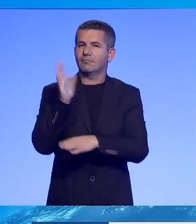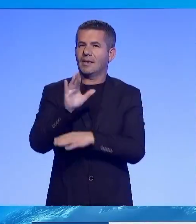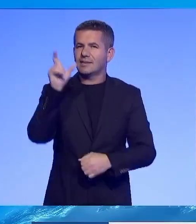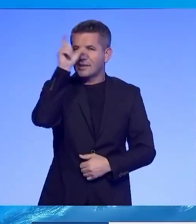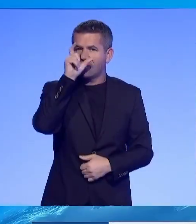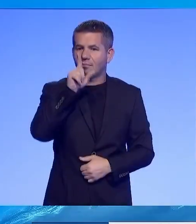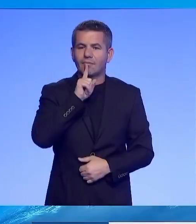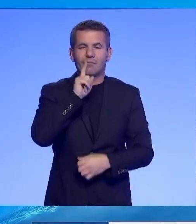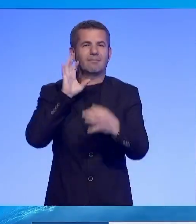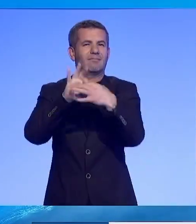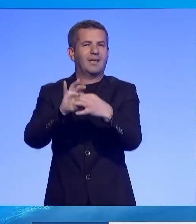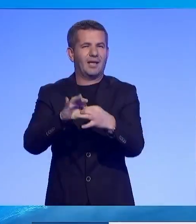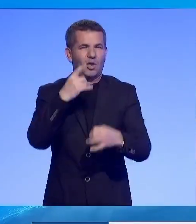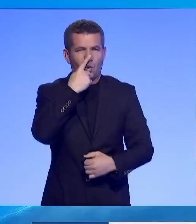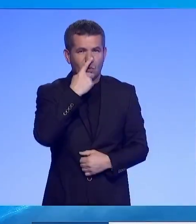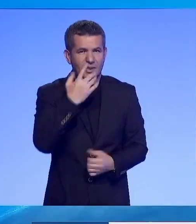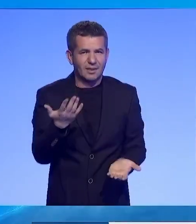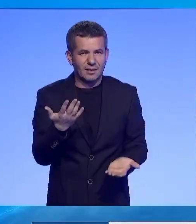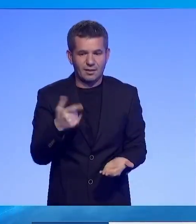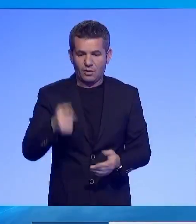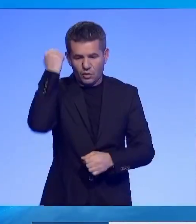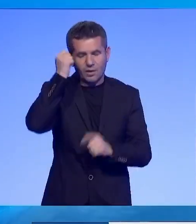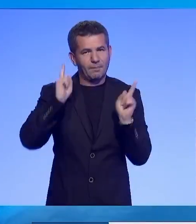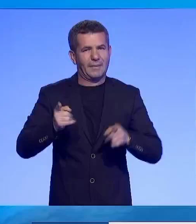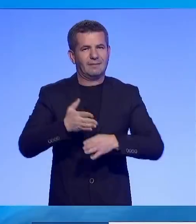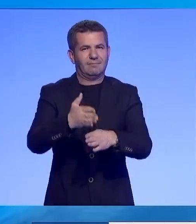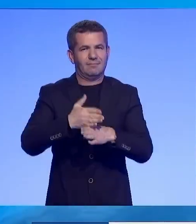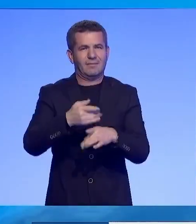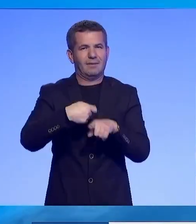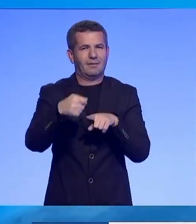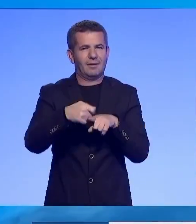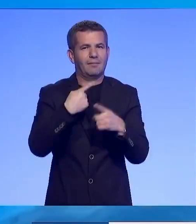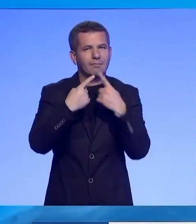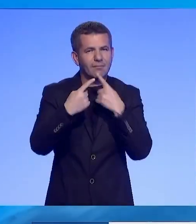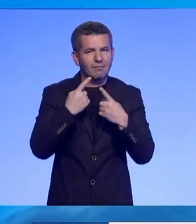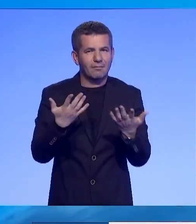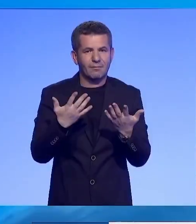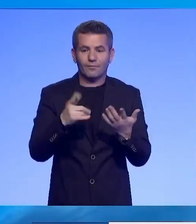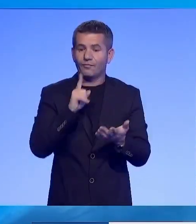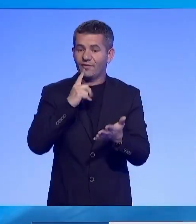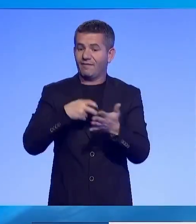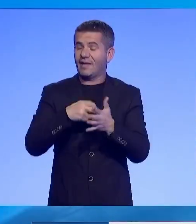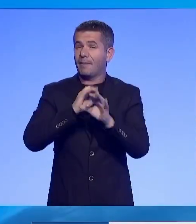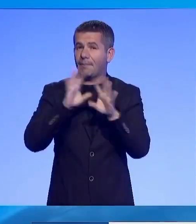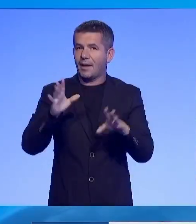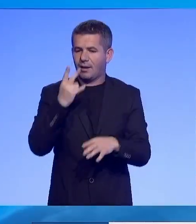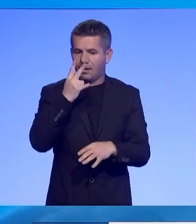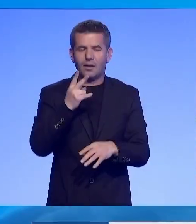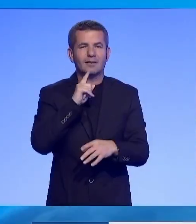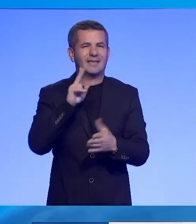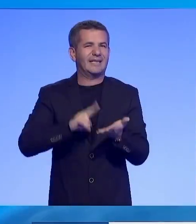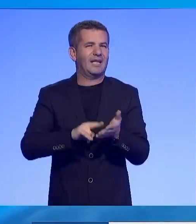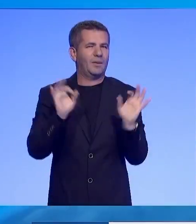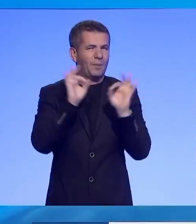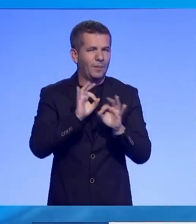reshtua me rusin e Putinit. Kosovat duhet të kontriboj me shumë për zgjidjet në dialog. Mos liberalizim i vizave, ka qenë padrejtësi